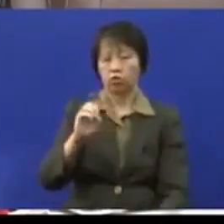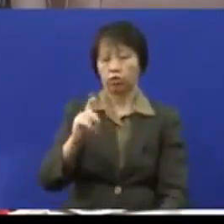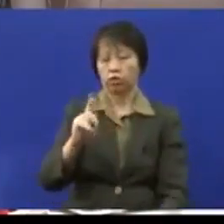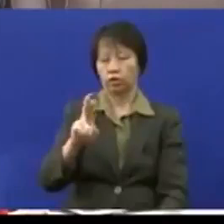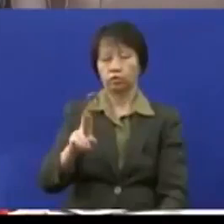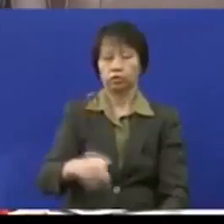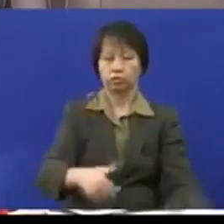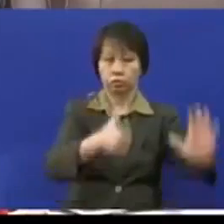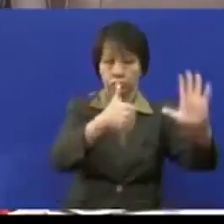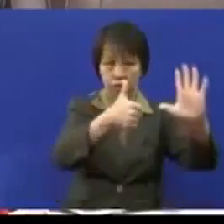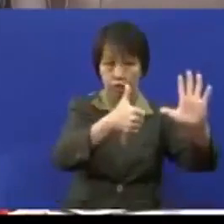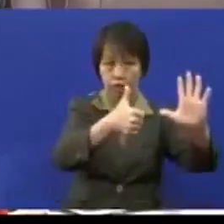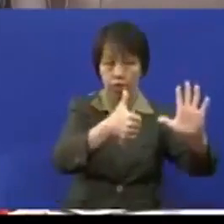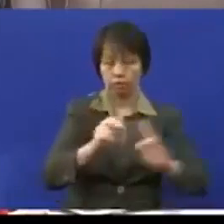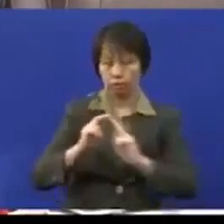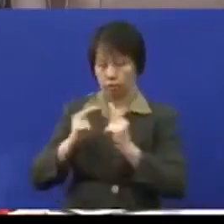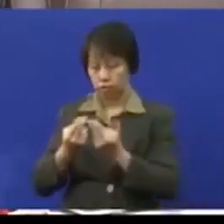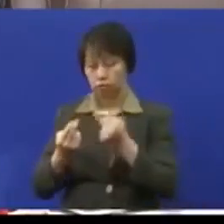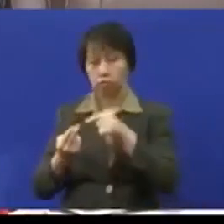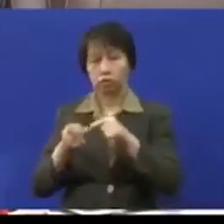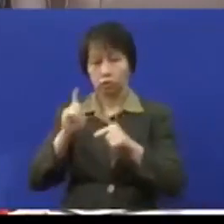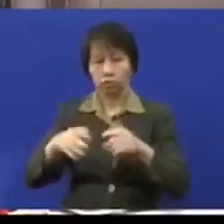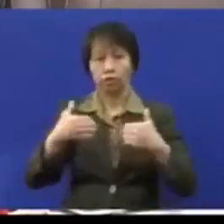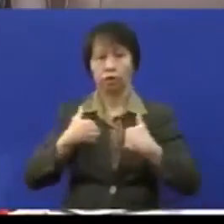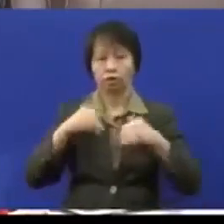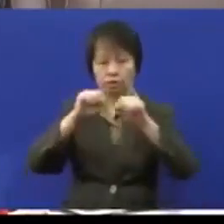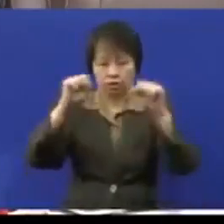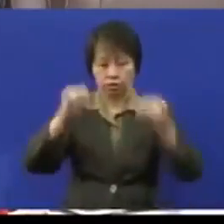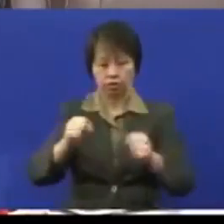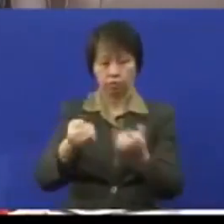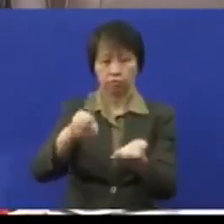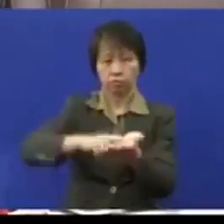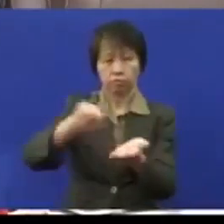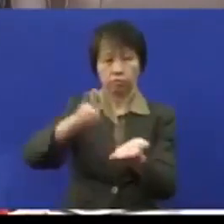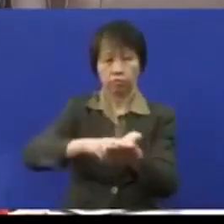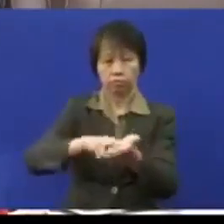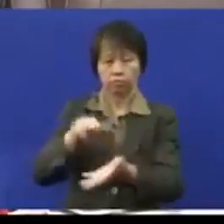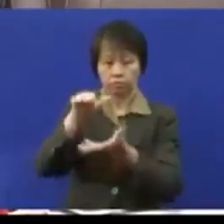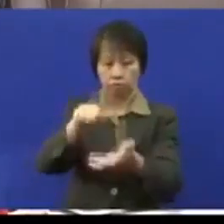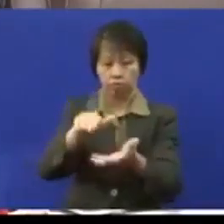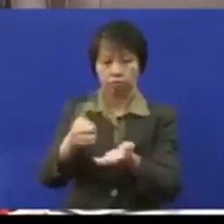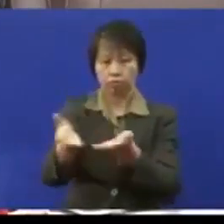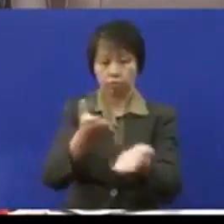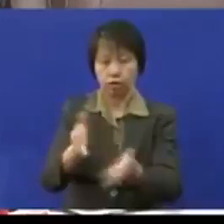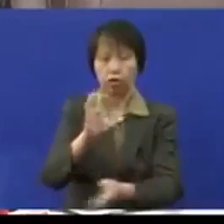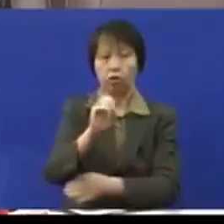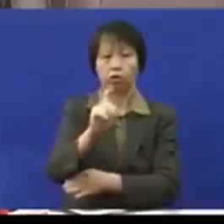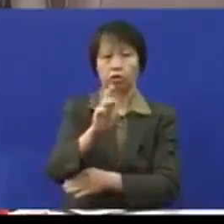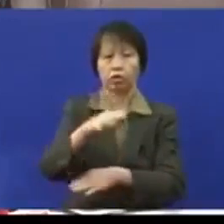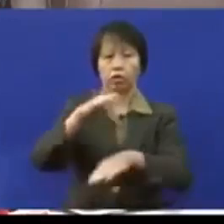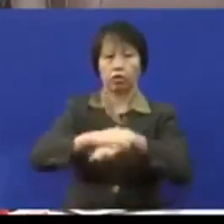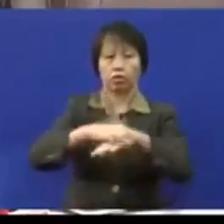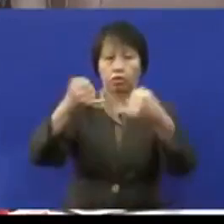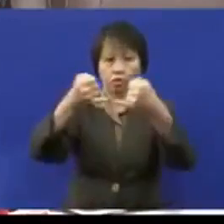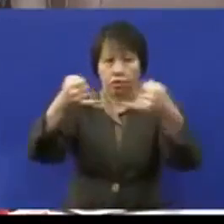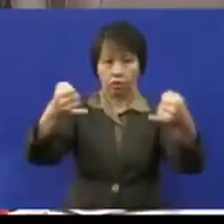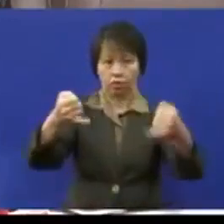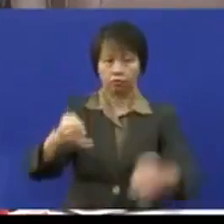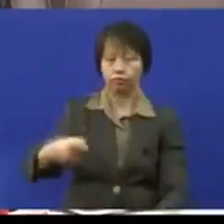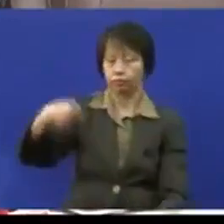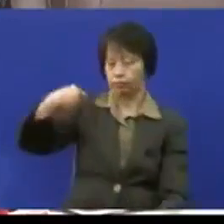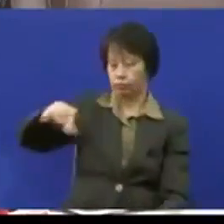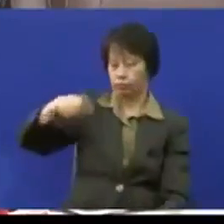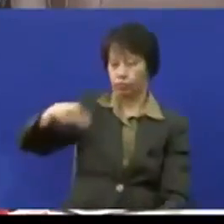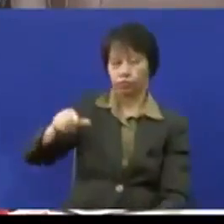Keenam, unit ini hendaklah mewujudkan sistem pendaftaran pembekal perkhidmatan OKU secara online. Kualiti